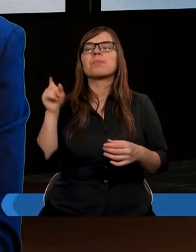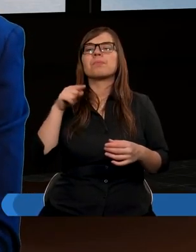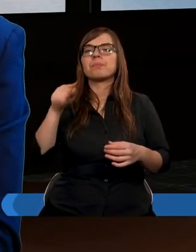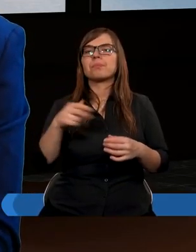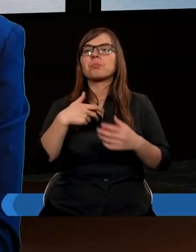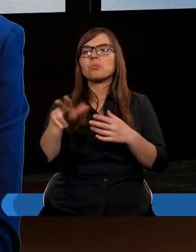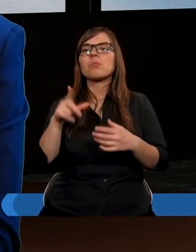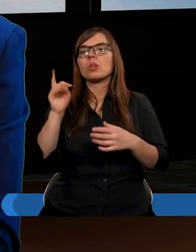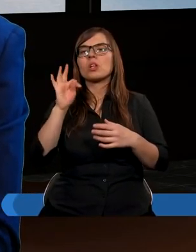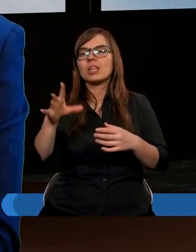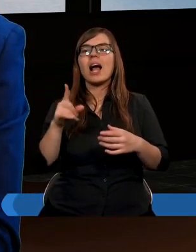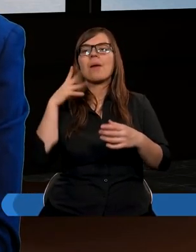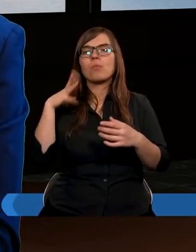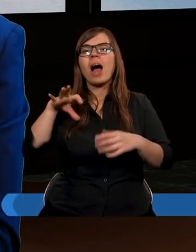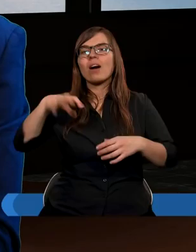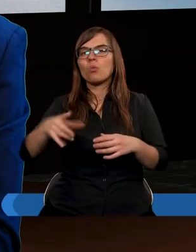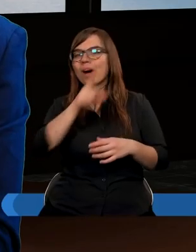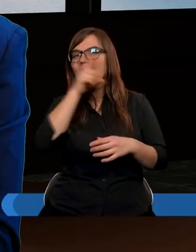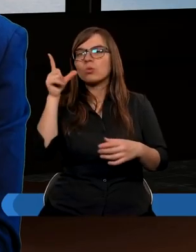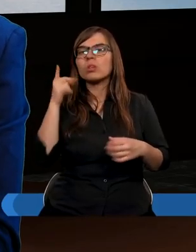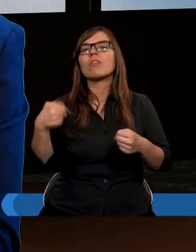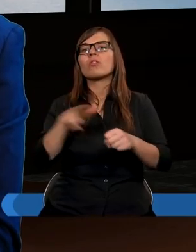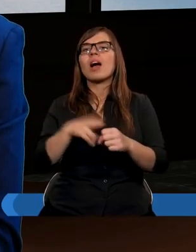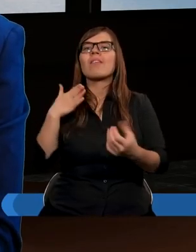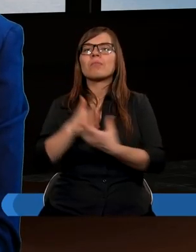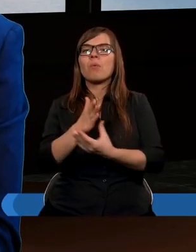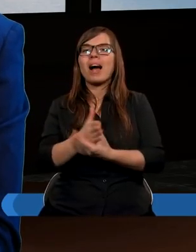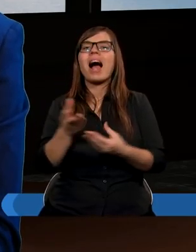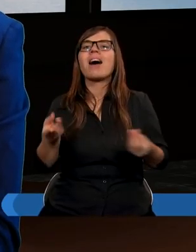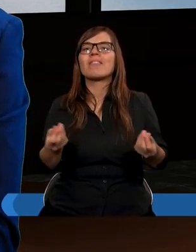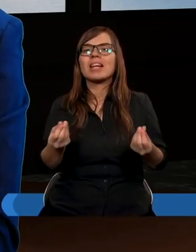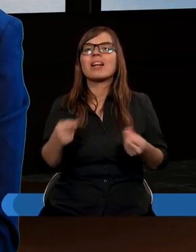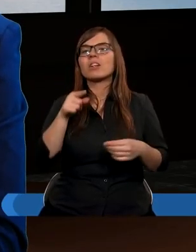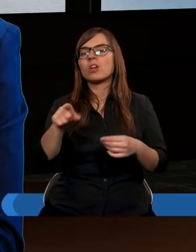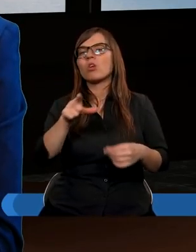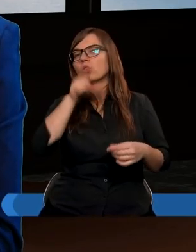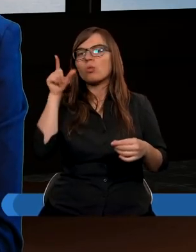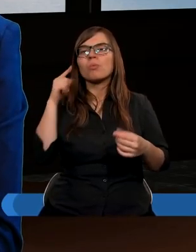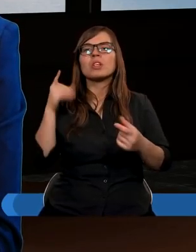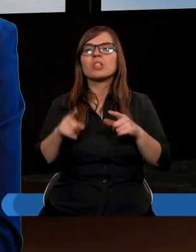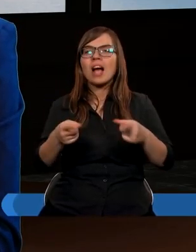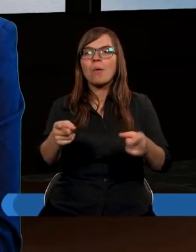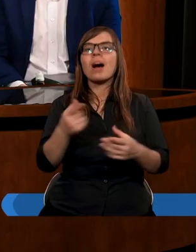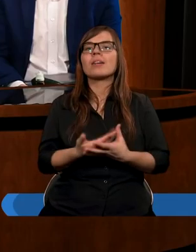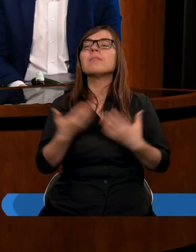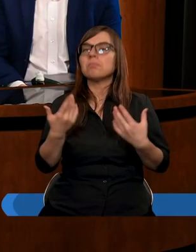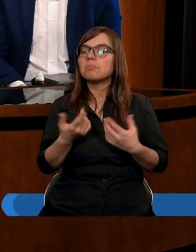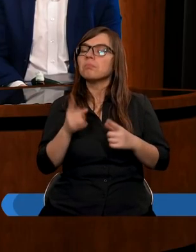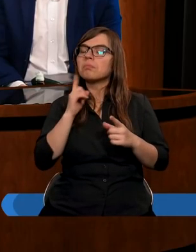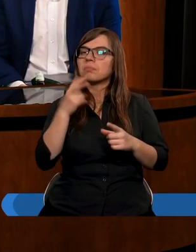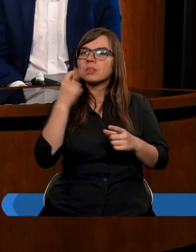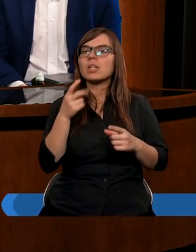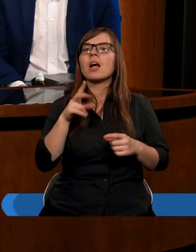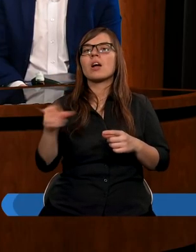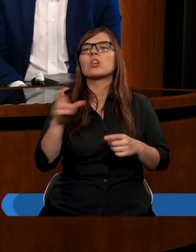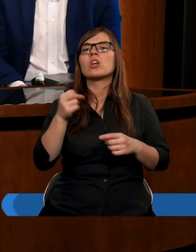chodził i nauczał, to też była pewna grupa ludzi, która wspomagała finansowo jego służbę, jego działania. A